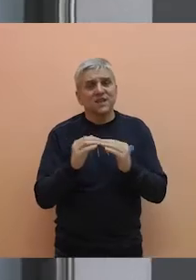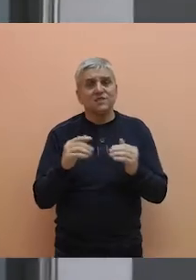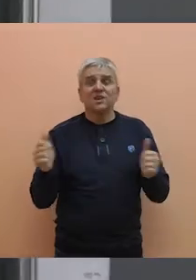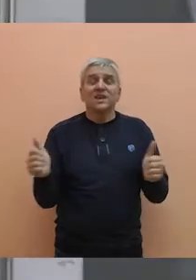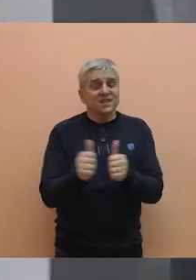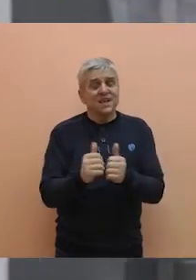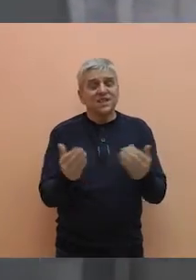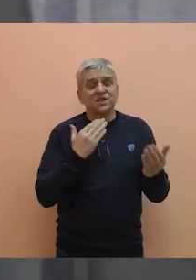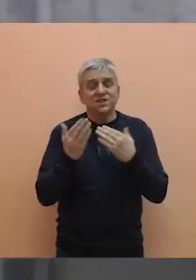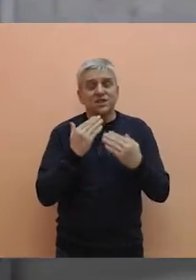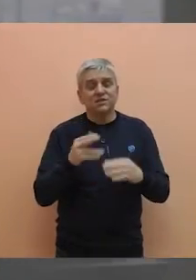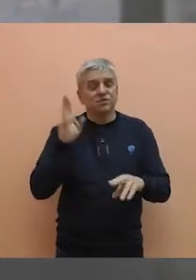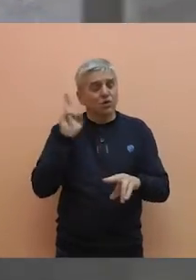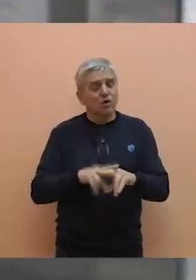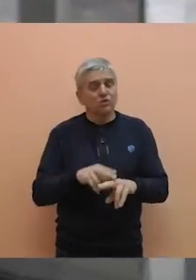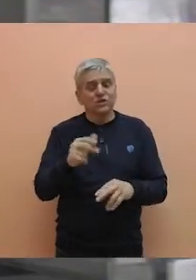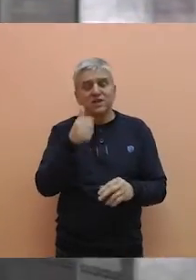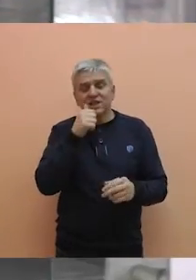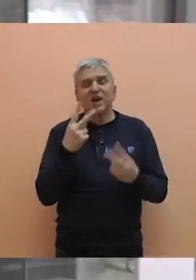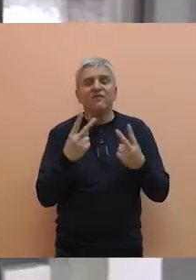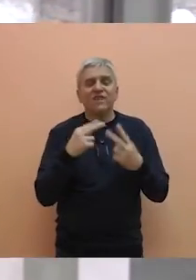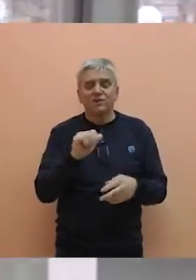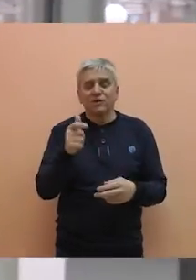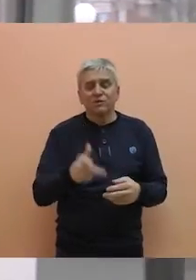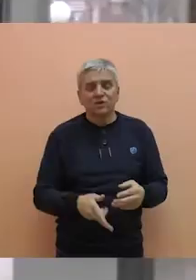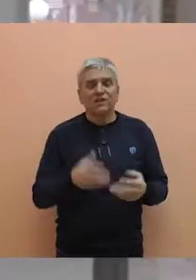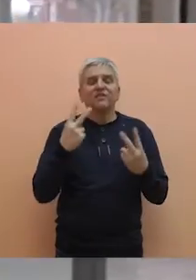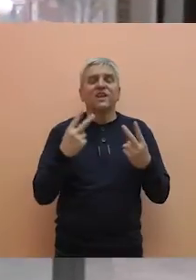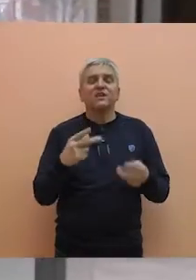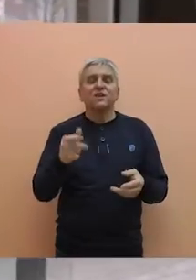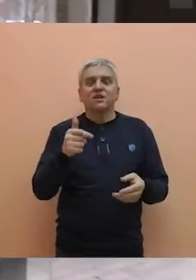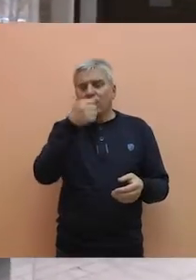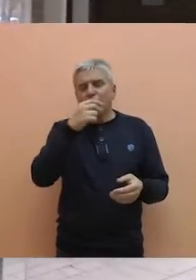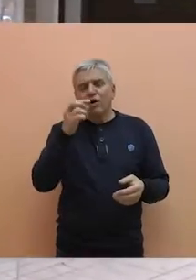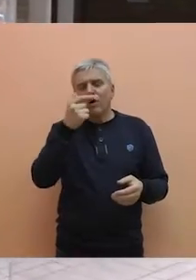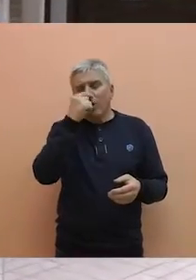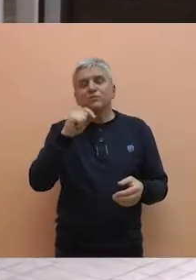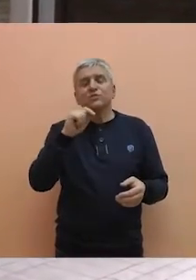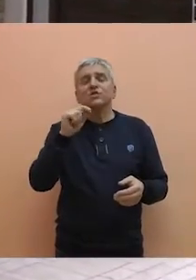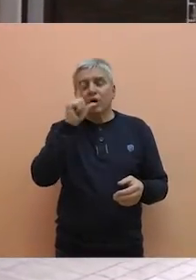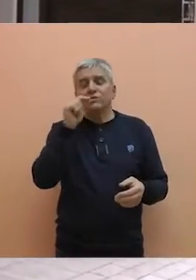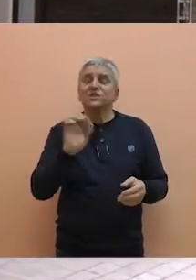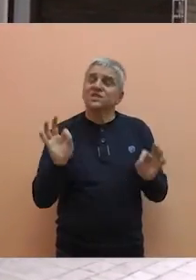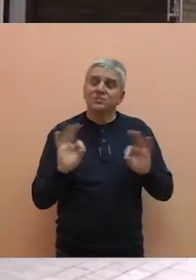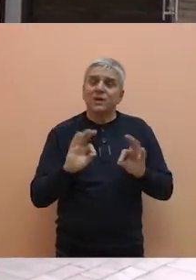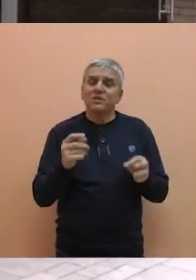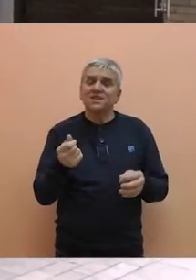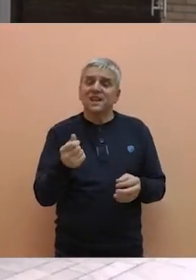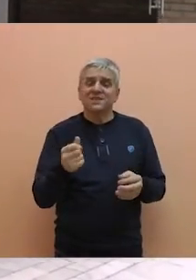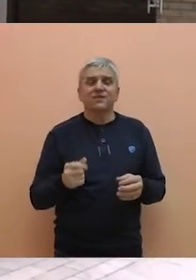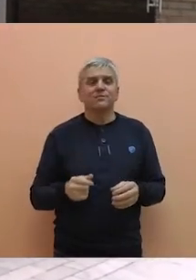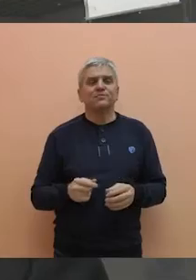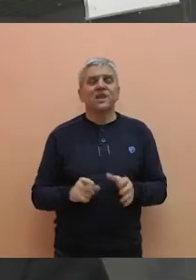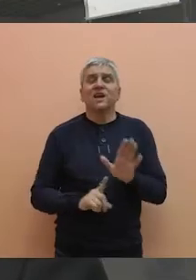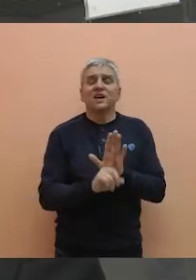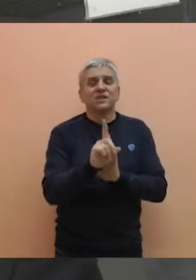i već su na zajedničkom sastanku određeni prioriteti, usled čega će opština opredeliti određena sredstva za dalje unapređenje rada Policijske